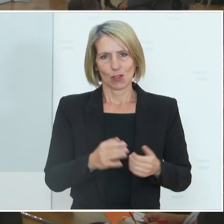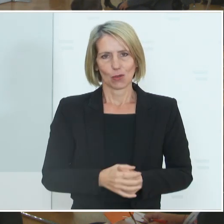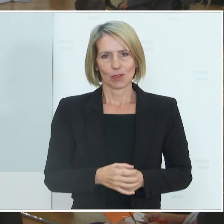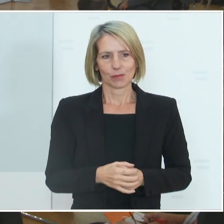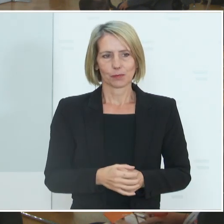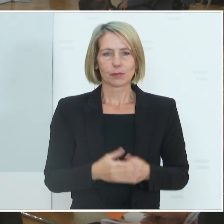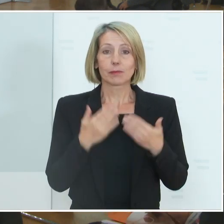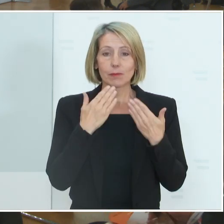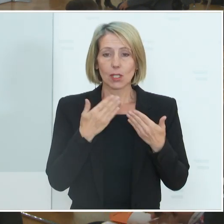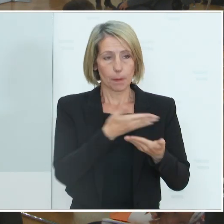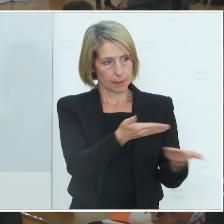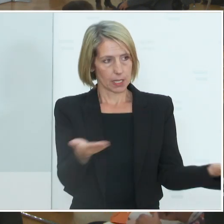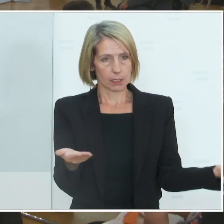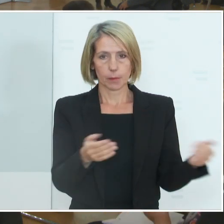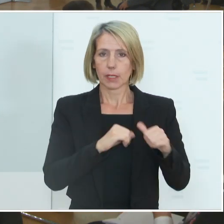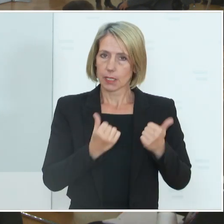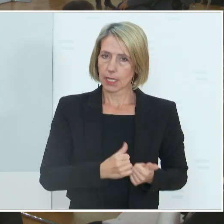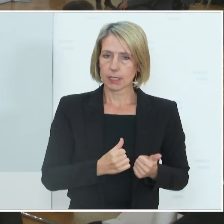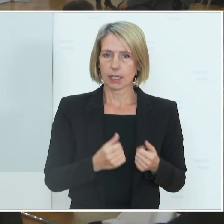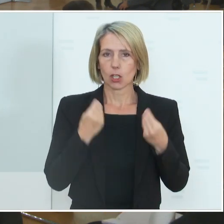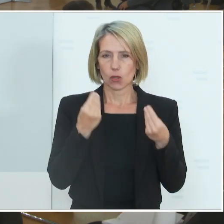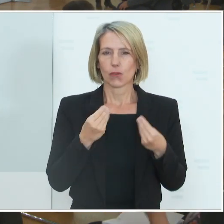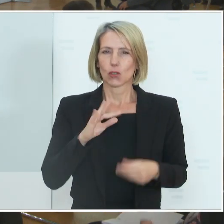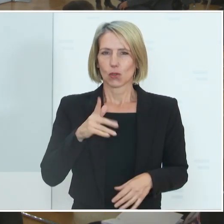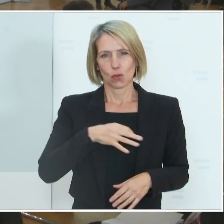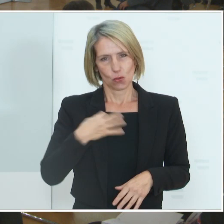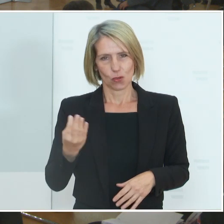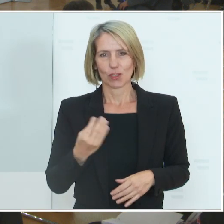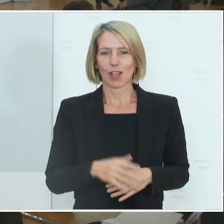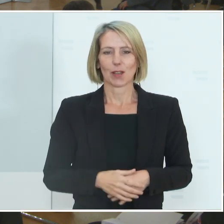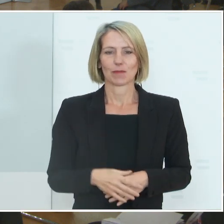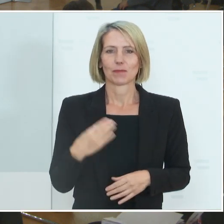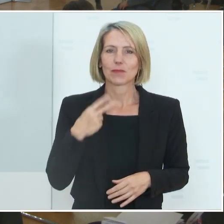Ich bedanke mich herzlich und wünsche allen noch einen schönen Tag.